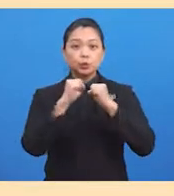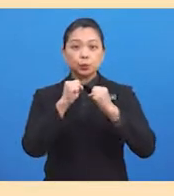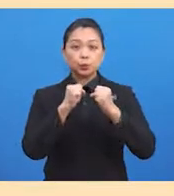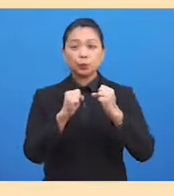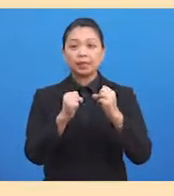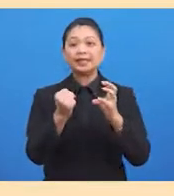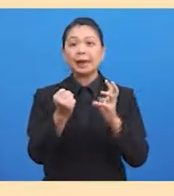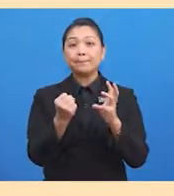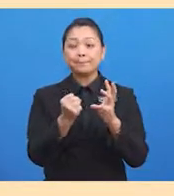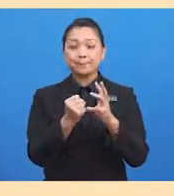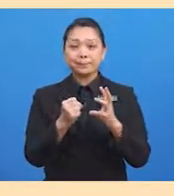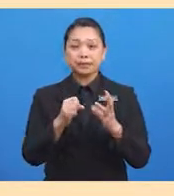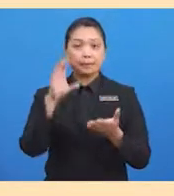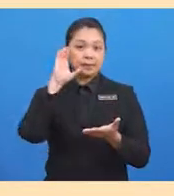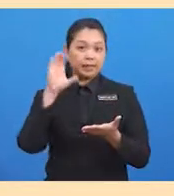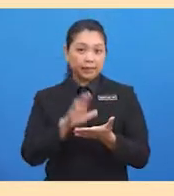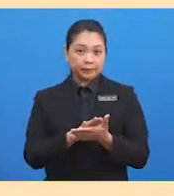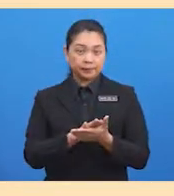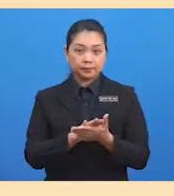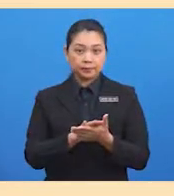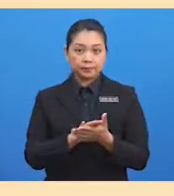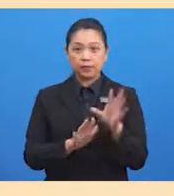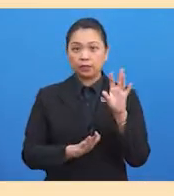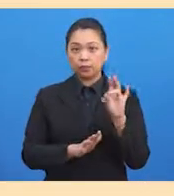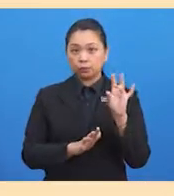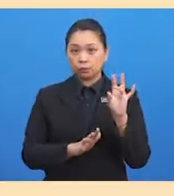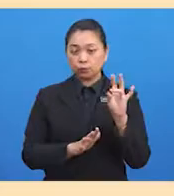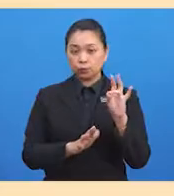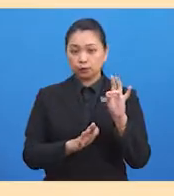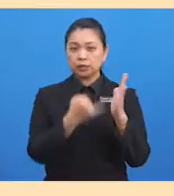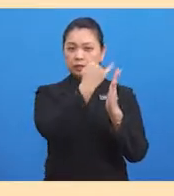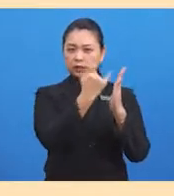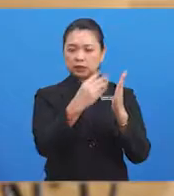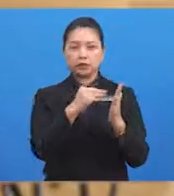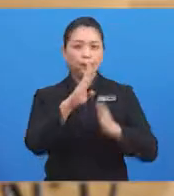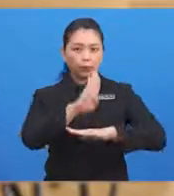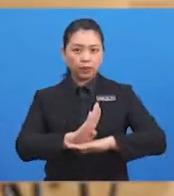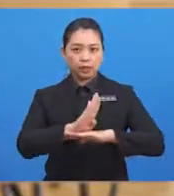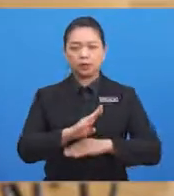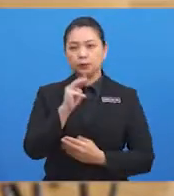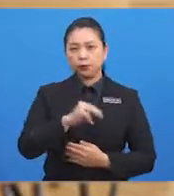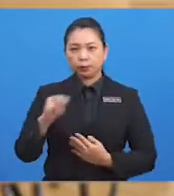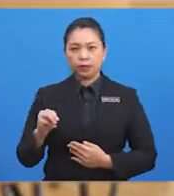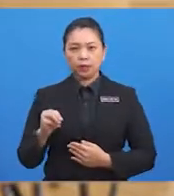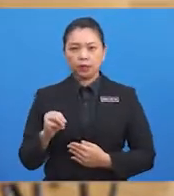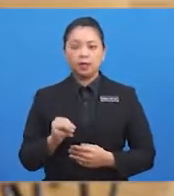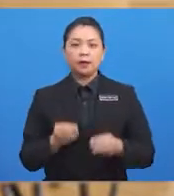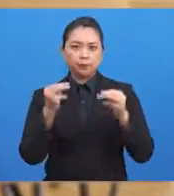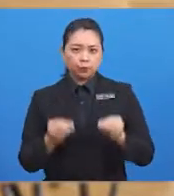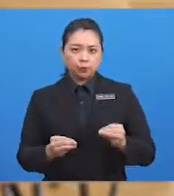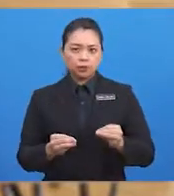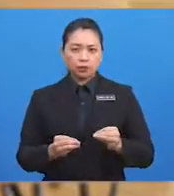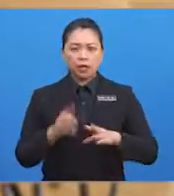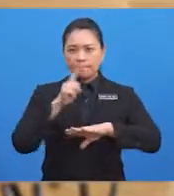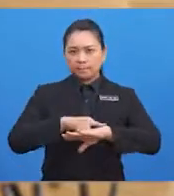kepercayaan. Dan aspek yang terakhir, kesenian dan kebudayaan. Murid-murid, manusia Zaman